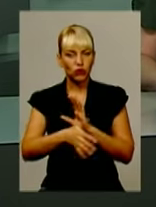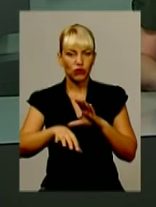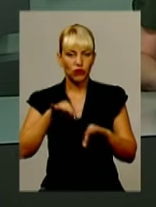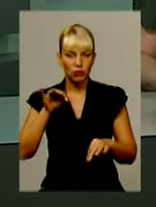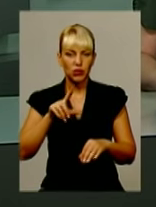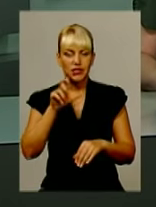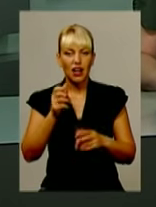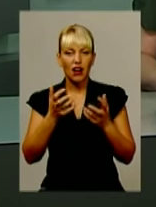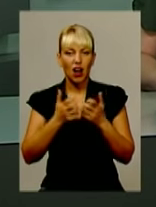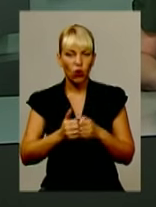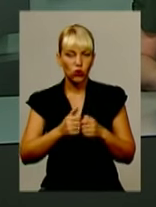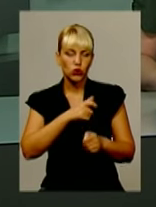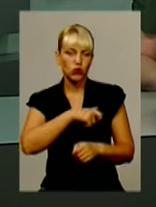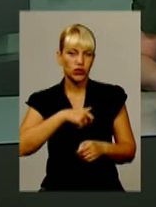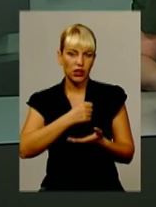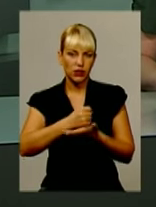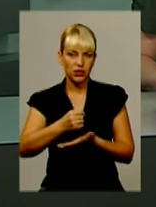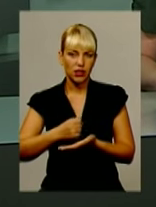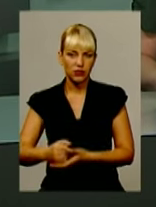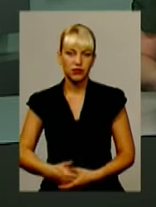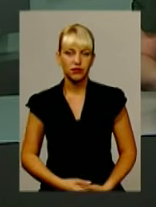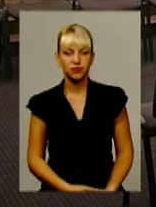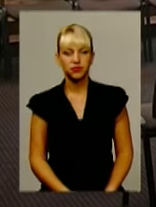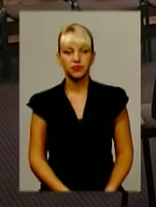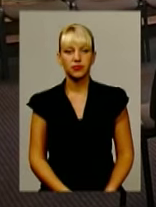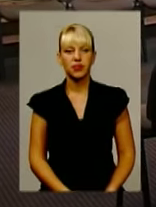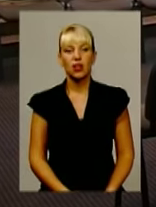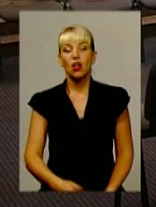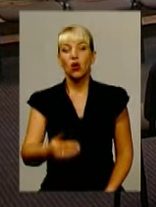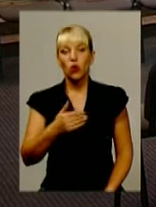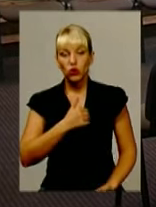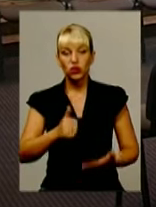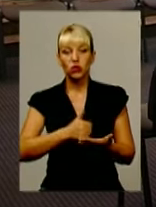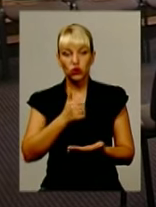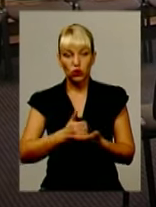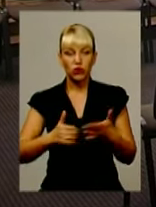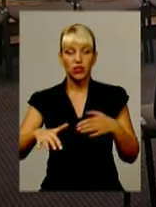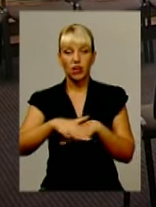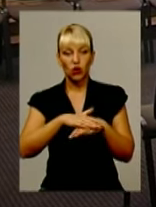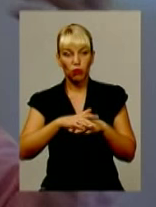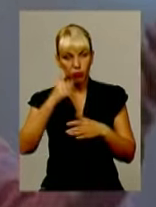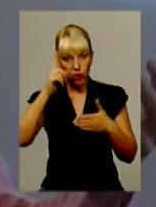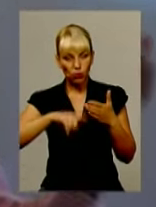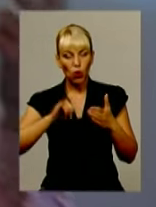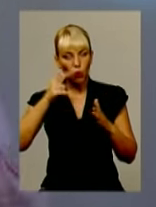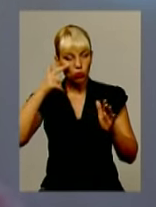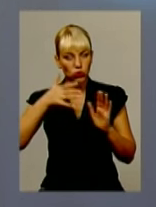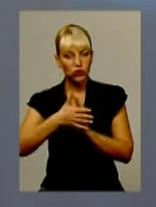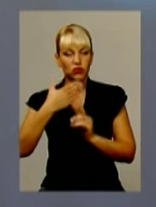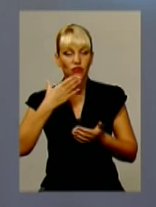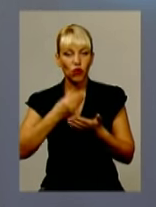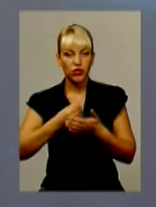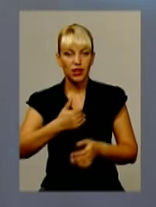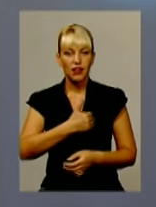кандидатів. Як саме, дізнавалася Надія Короляк. Хочеш очолювати громаду – переконай її у прозорості своїх